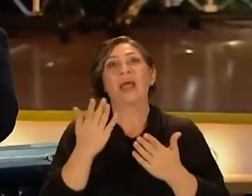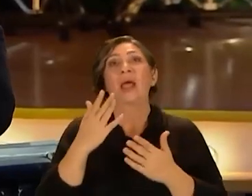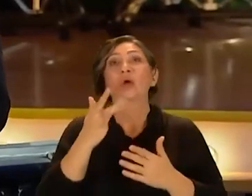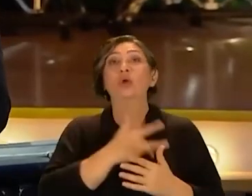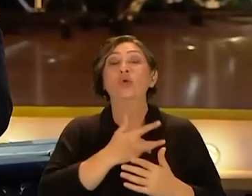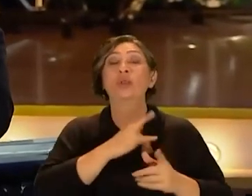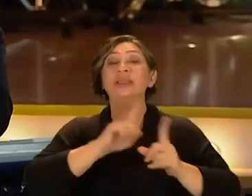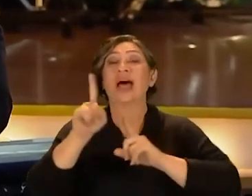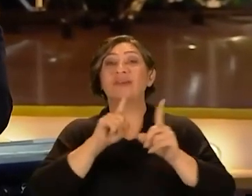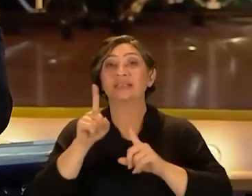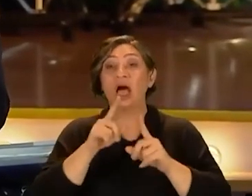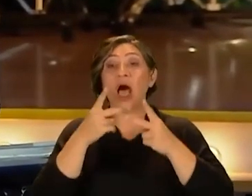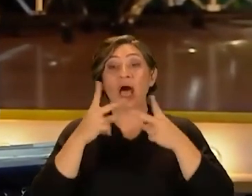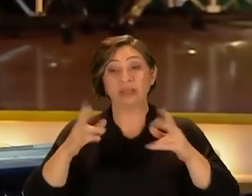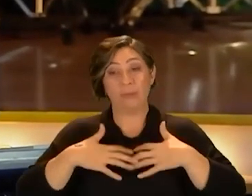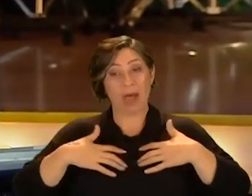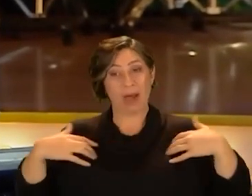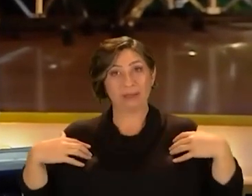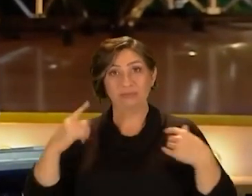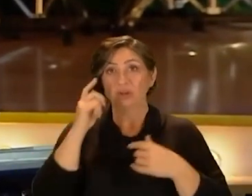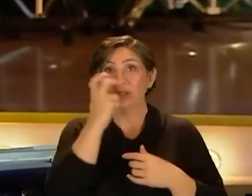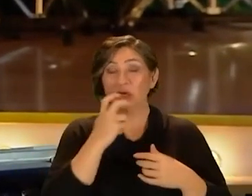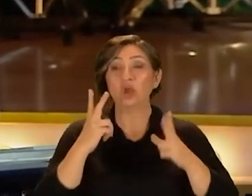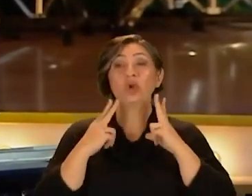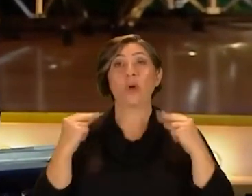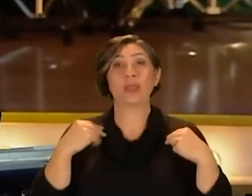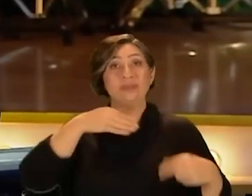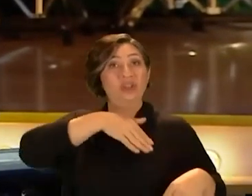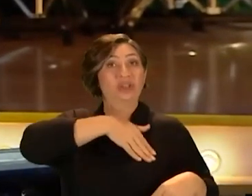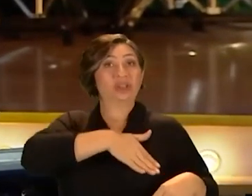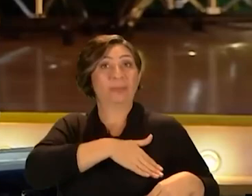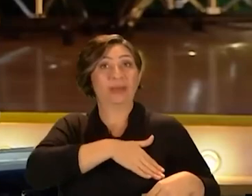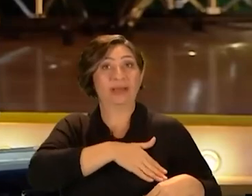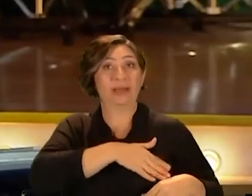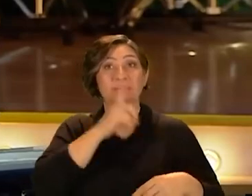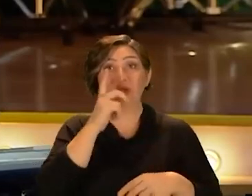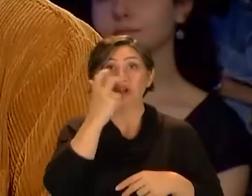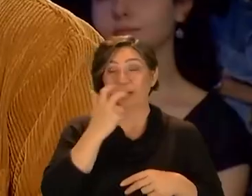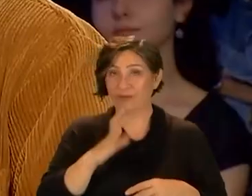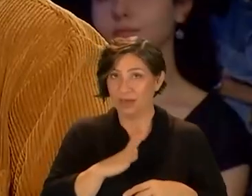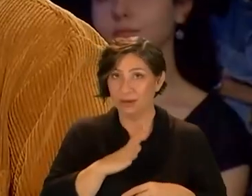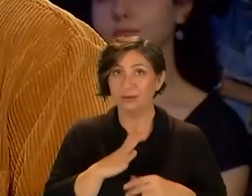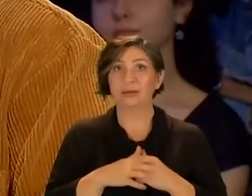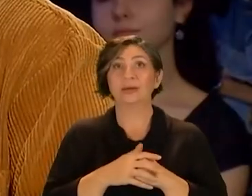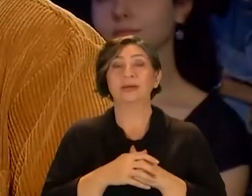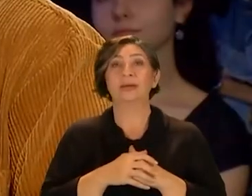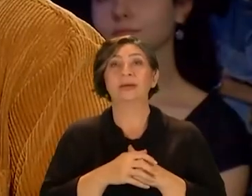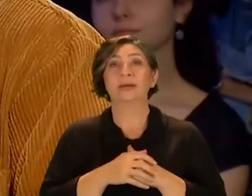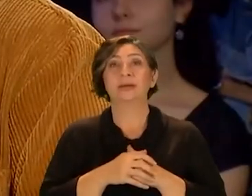Ama Gönül Davası bir şarkın Aç Baharını bir şarkın Gömleğimin Cebi diye bir şarkım var